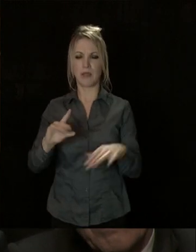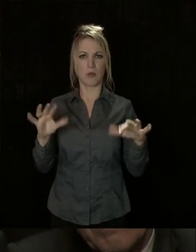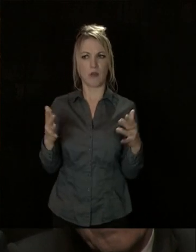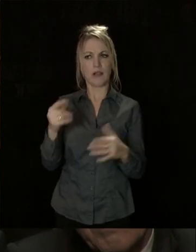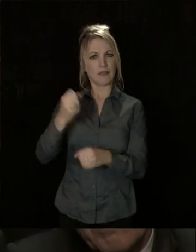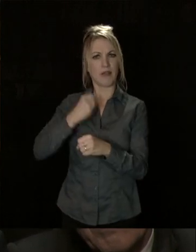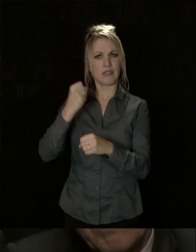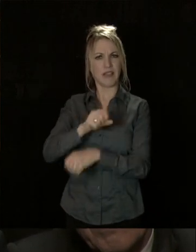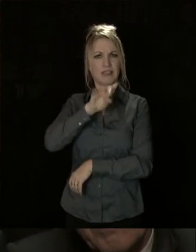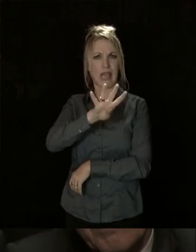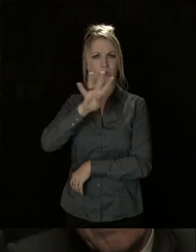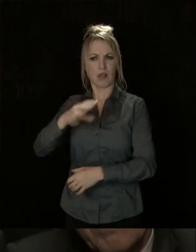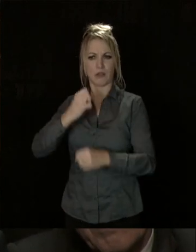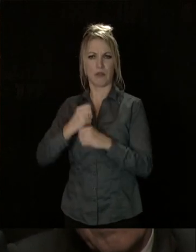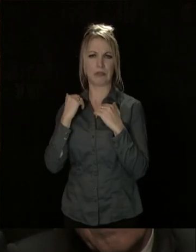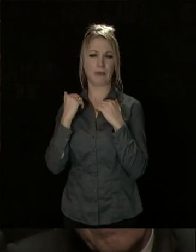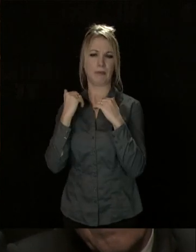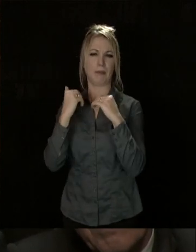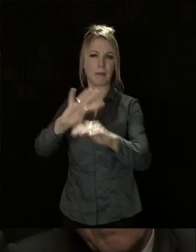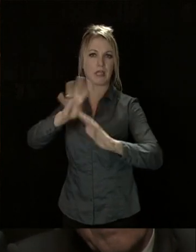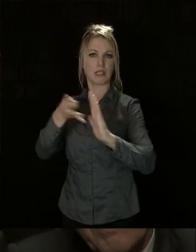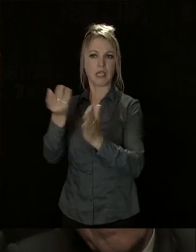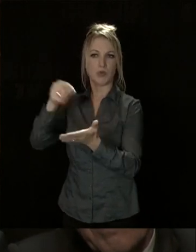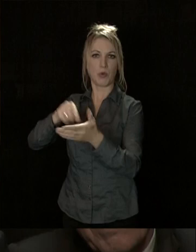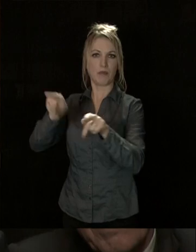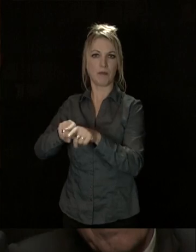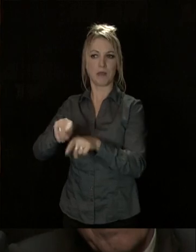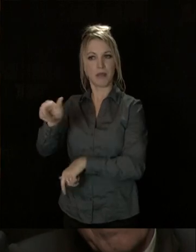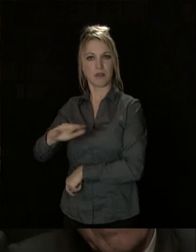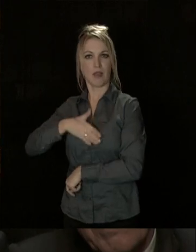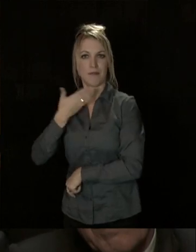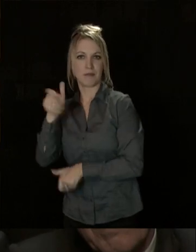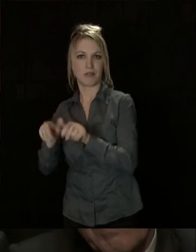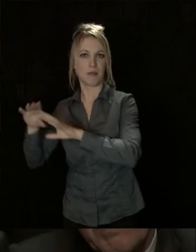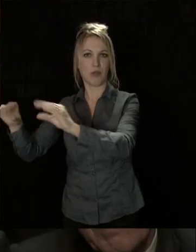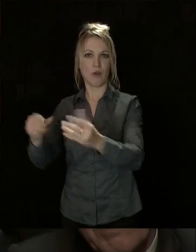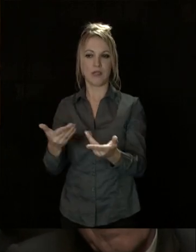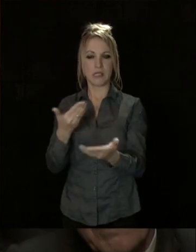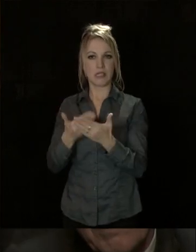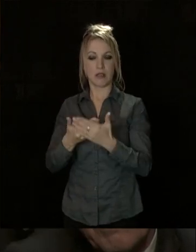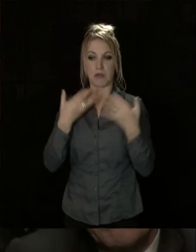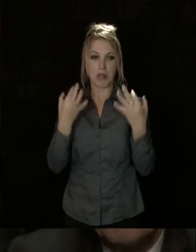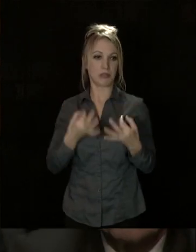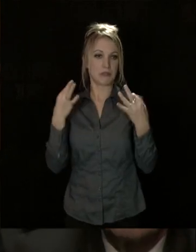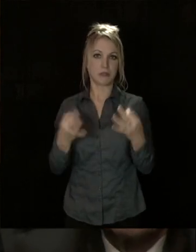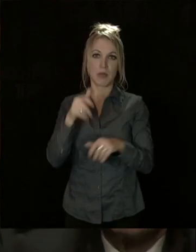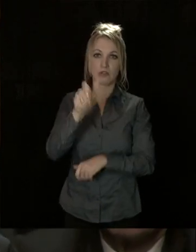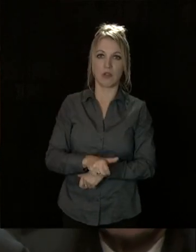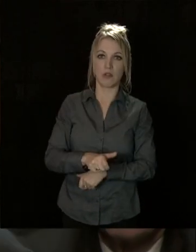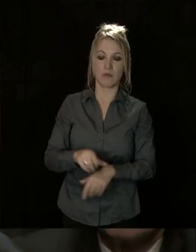travaillé 44 ans dans le même quartier et d'être aimée de ses habitants. C'est cela des personnes ordinaires qui sont